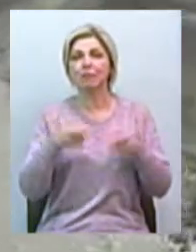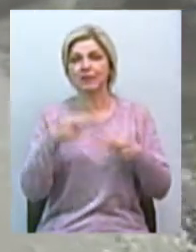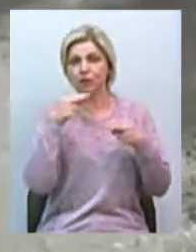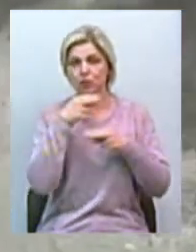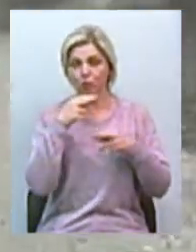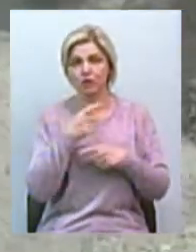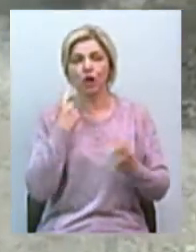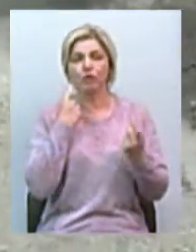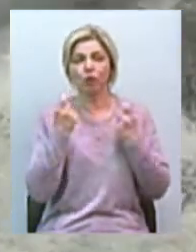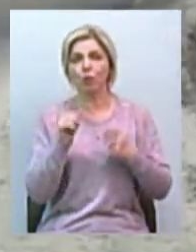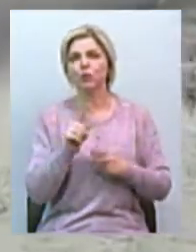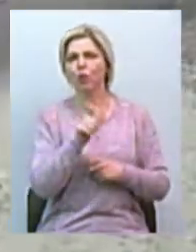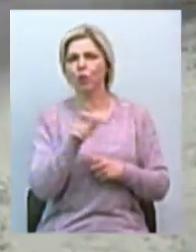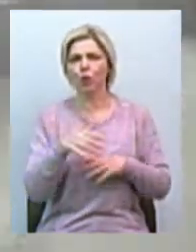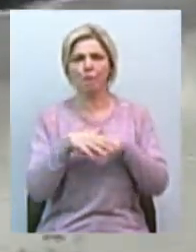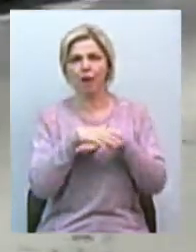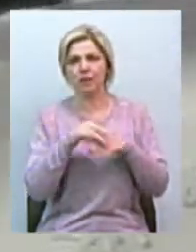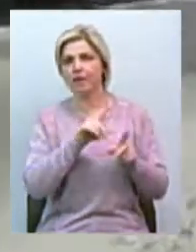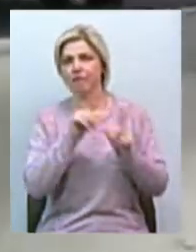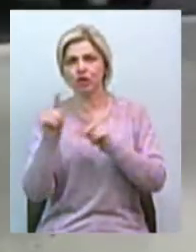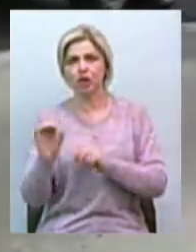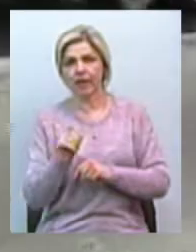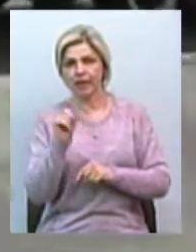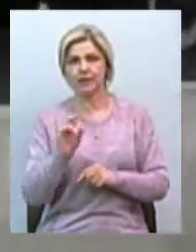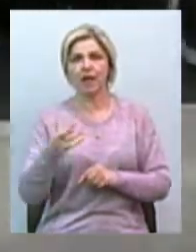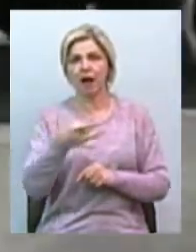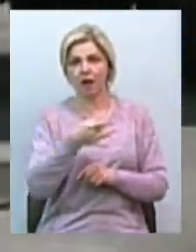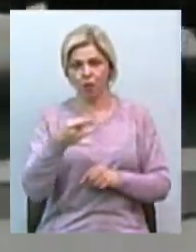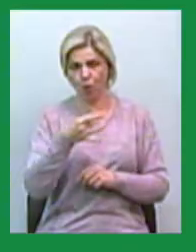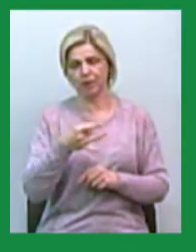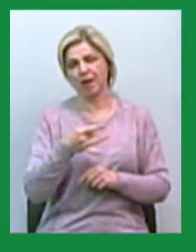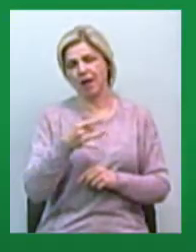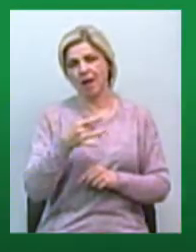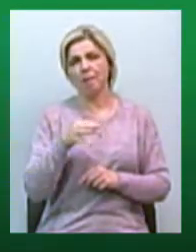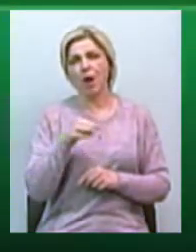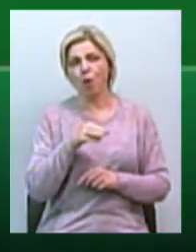Інформацію, що люди масово виїжджають з району, Микола Бензар спростовує.